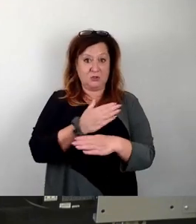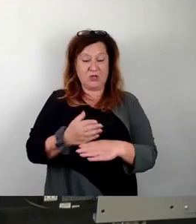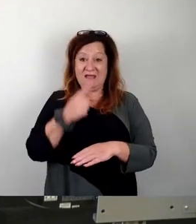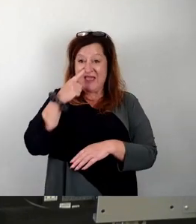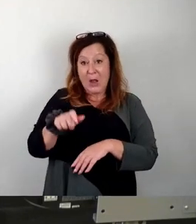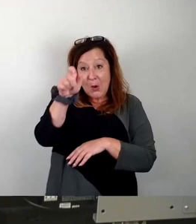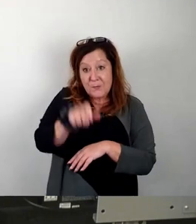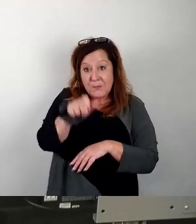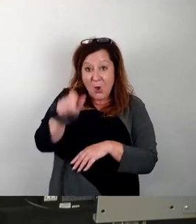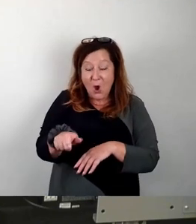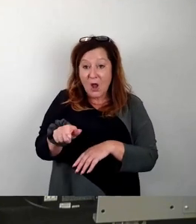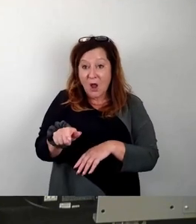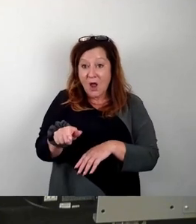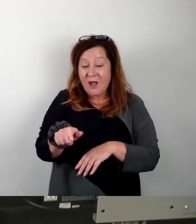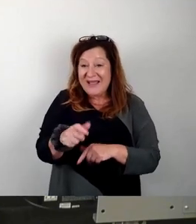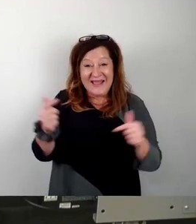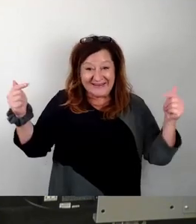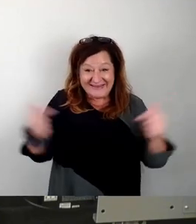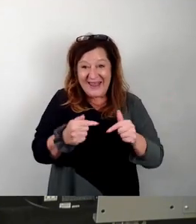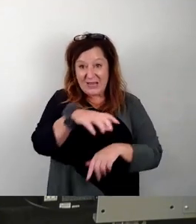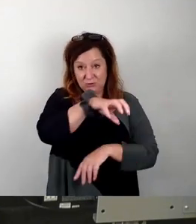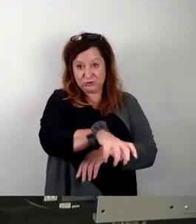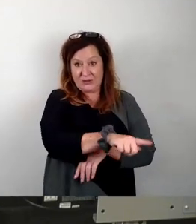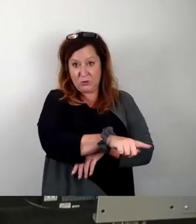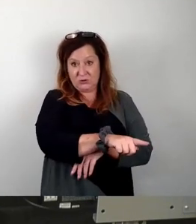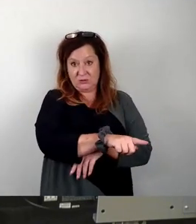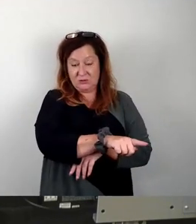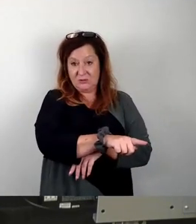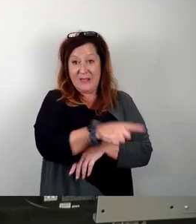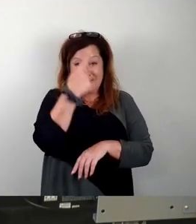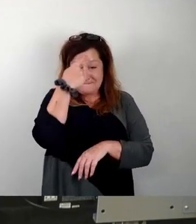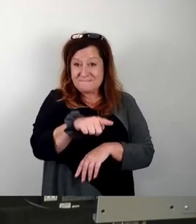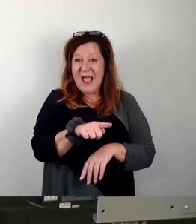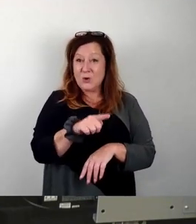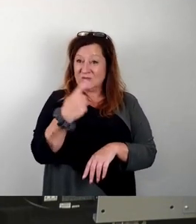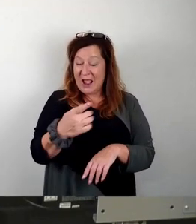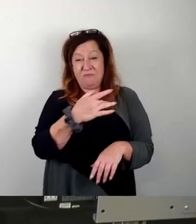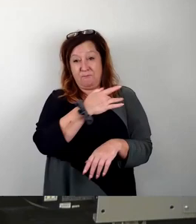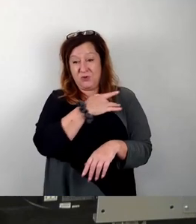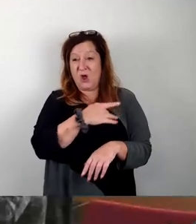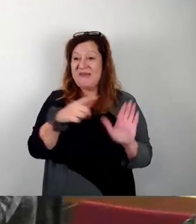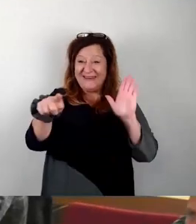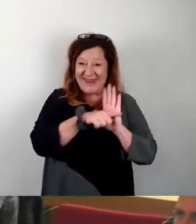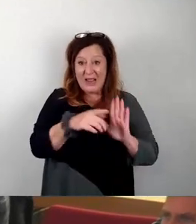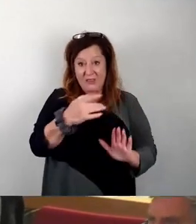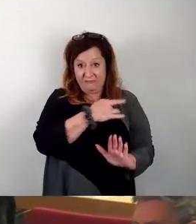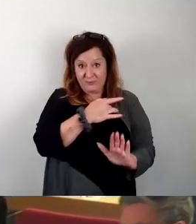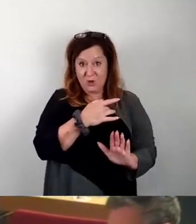sich gegen einen Standort aussprechen, weil sie der Meinung sind, sie sind davon betroffen und sie sind negativ davon betroffen,